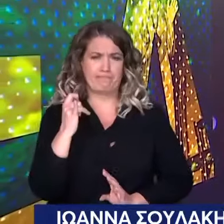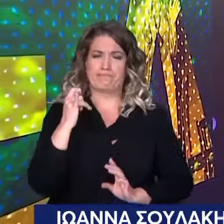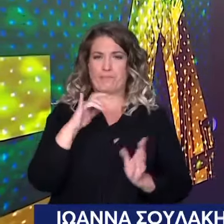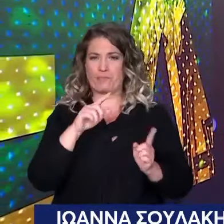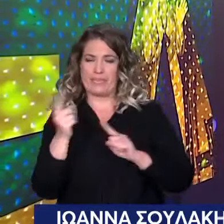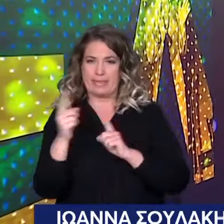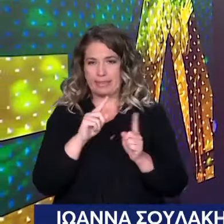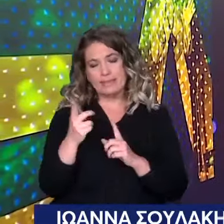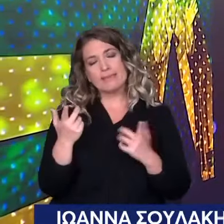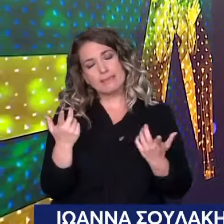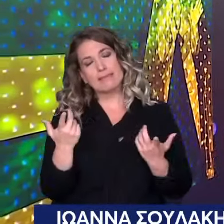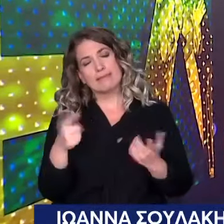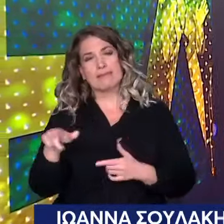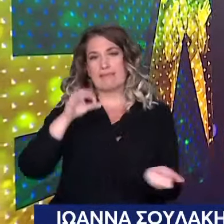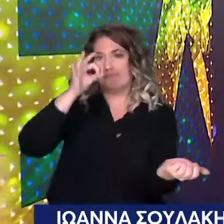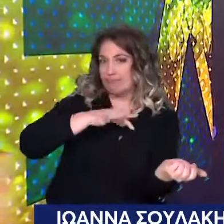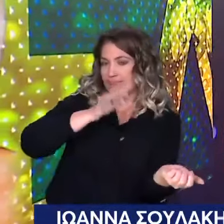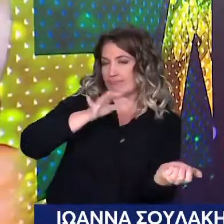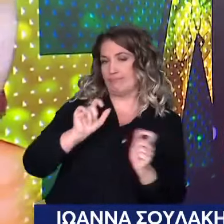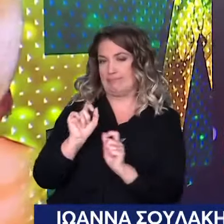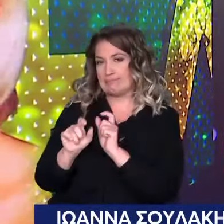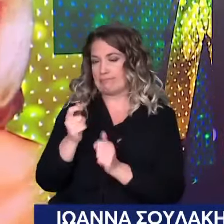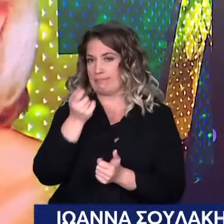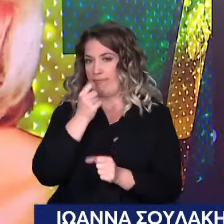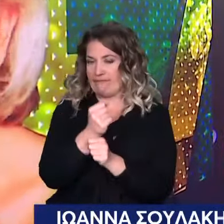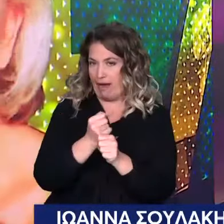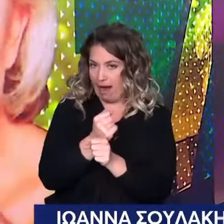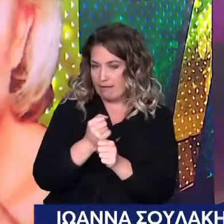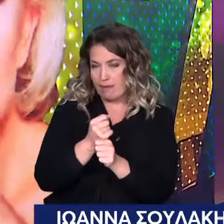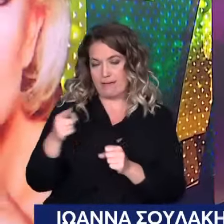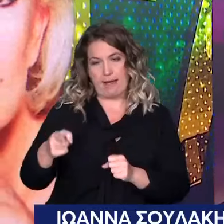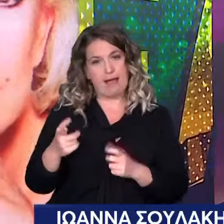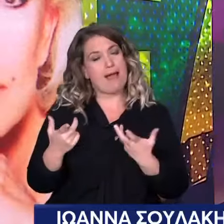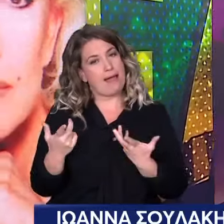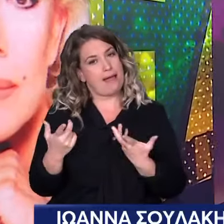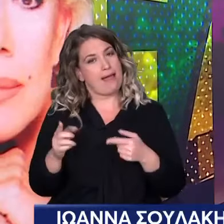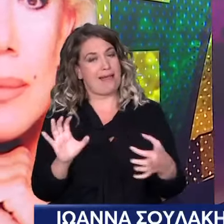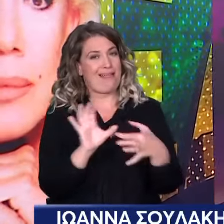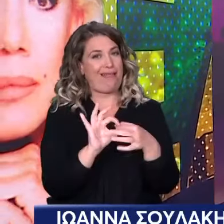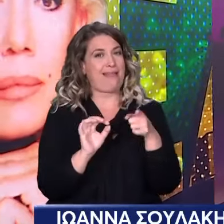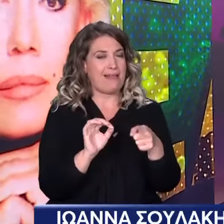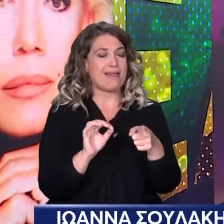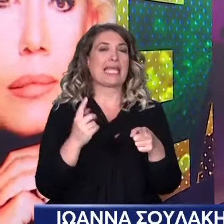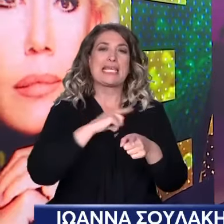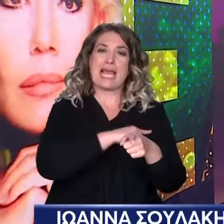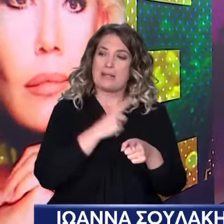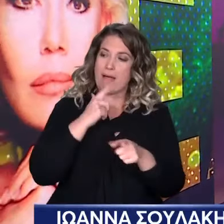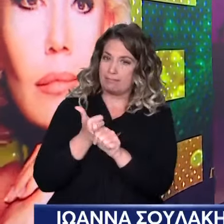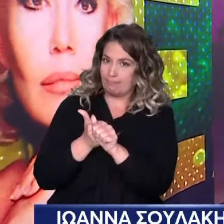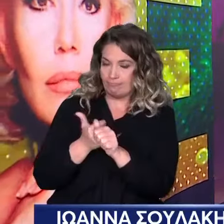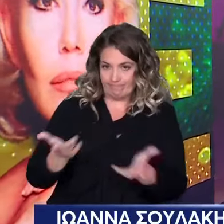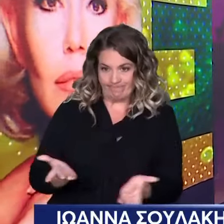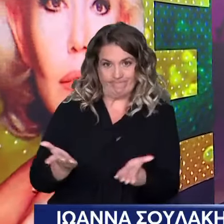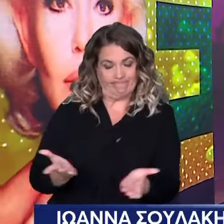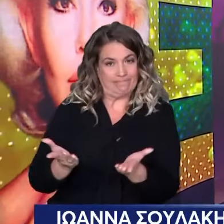ισχυρή φαρμακευτική αγωγή που αυτό της επιτρέπει, επιτρέπει στους γιατρούς να την κρατούν σταθεροποιημένη. Αλλά από